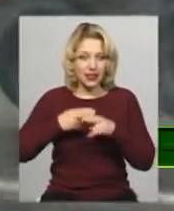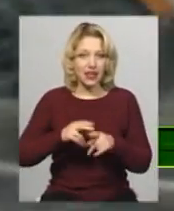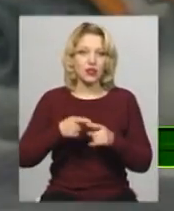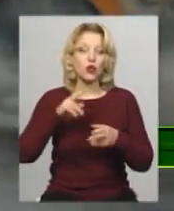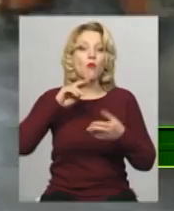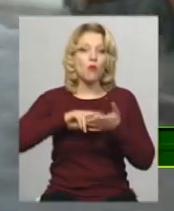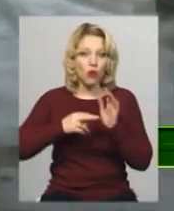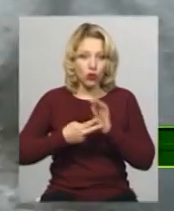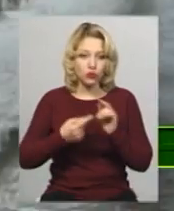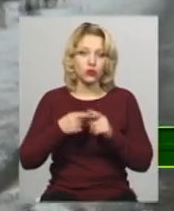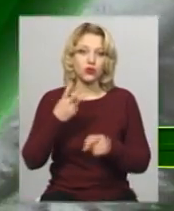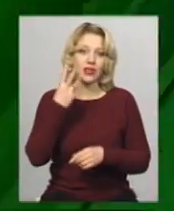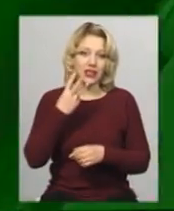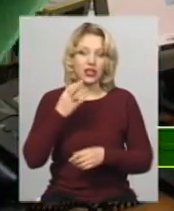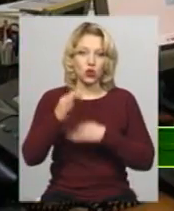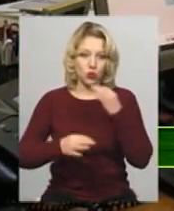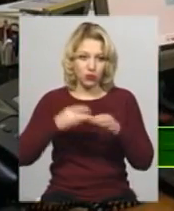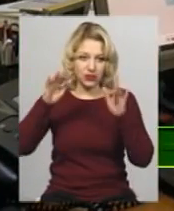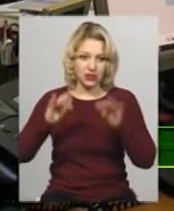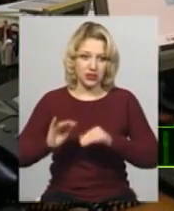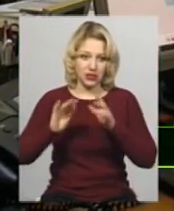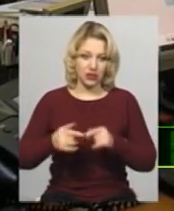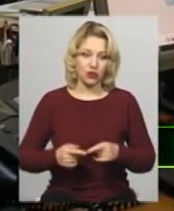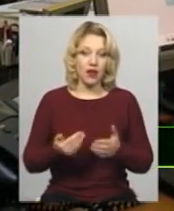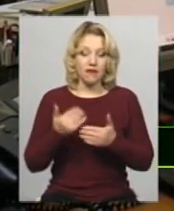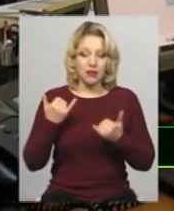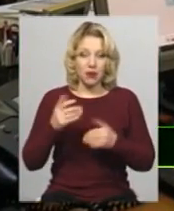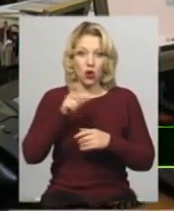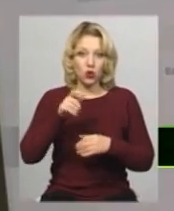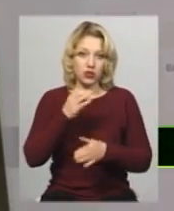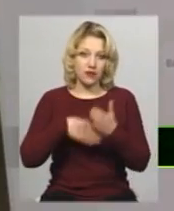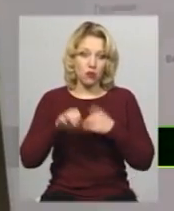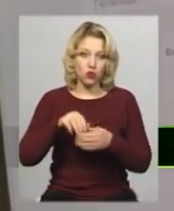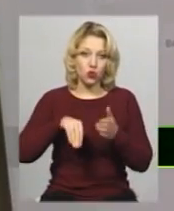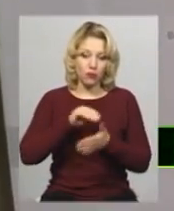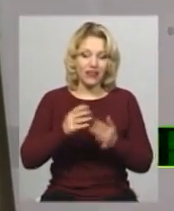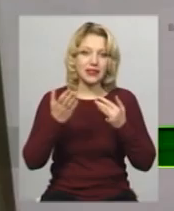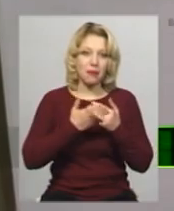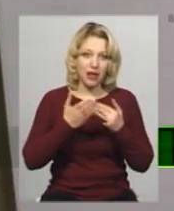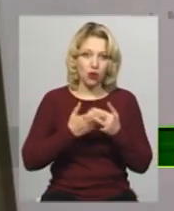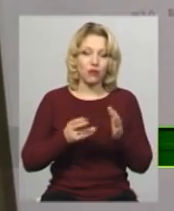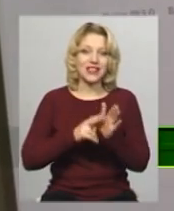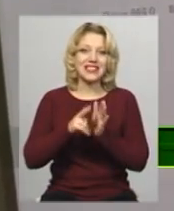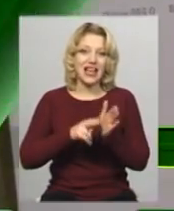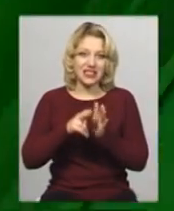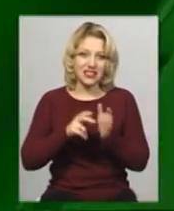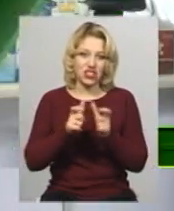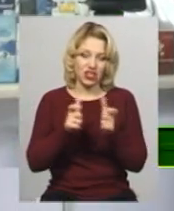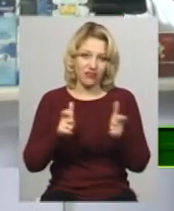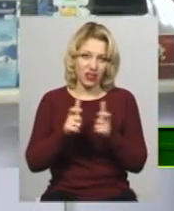Хмельниччині у наступні три доби. Відтепер люди з інвалідністю можуть купувати пільгові залізничні квитки онлайн.